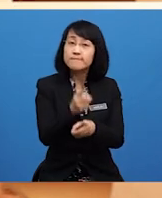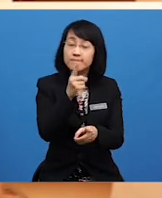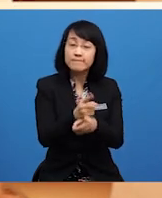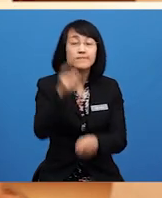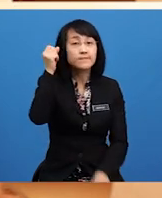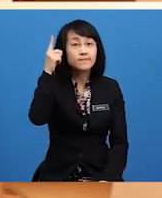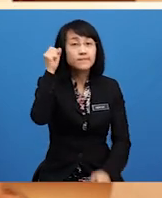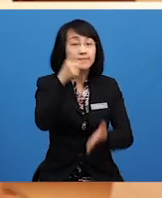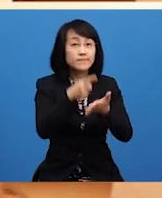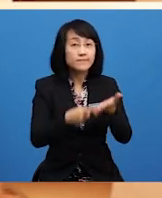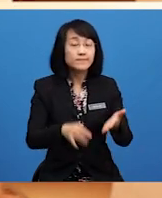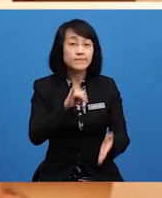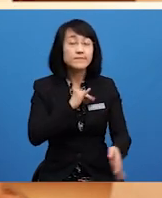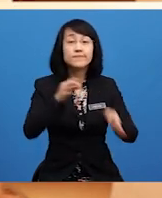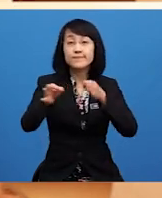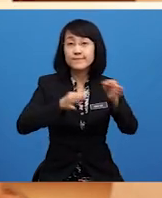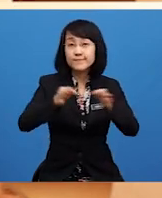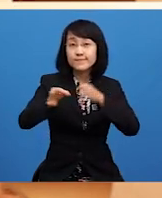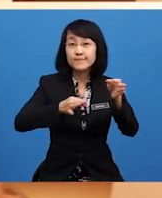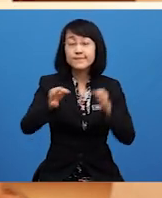Apa yang saya terangkan